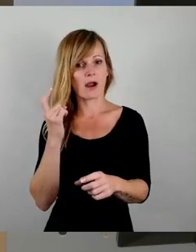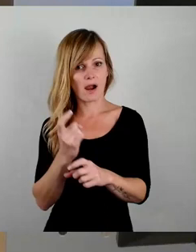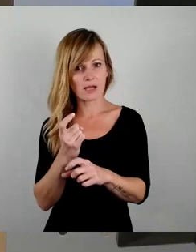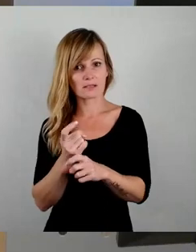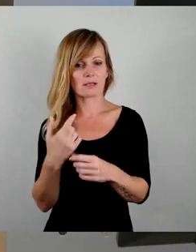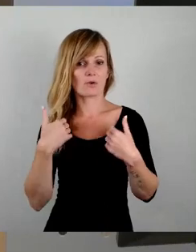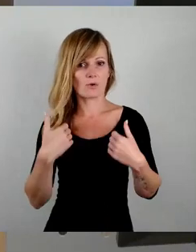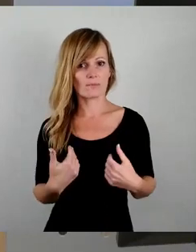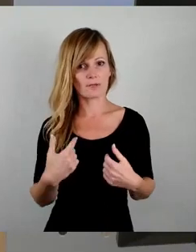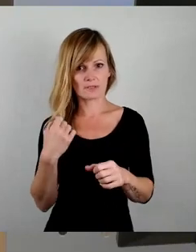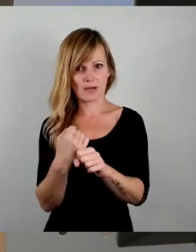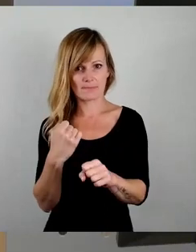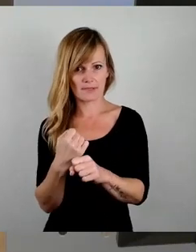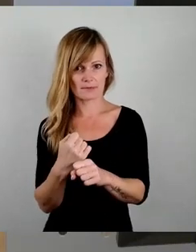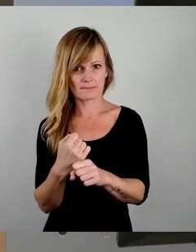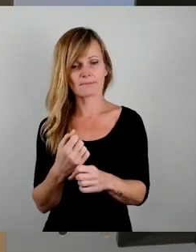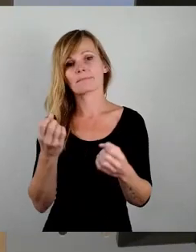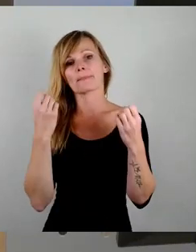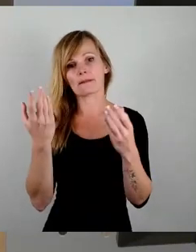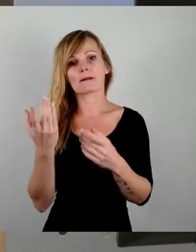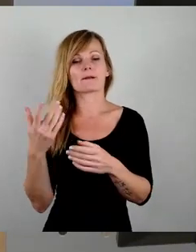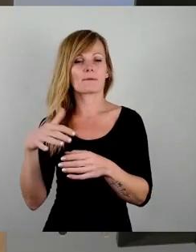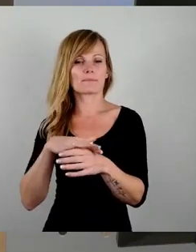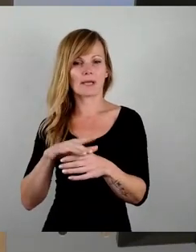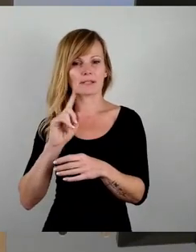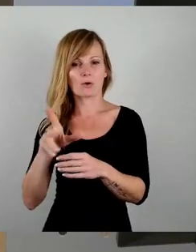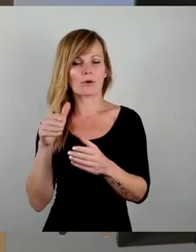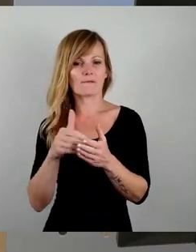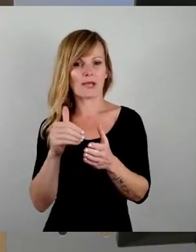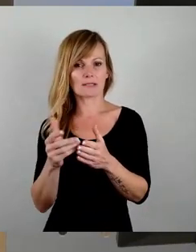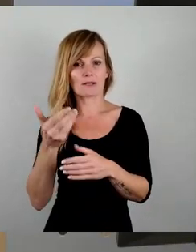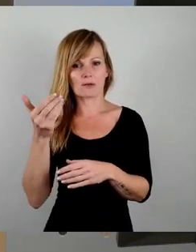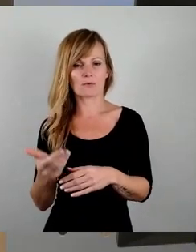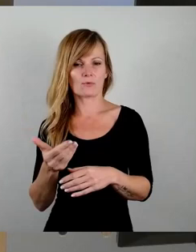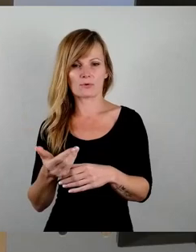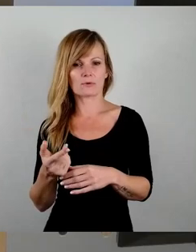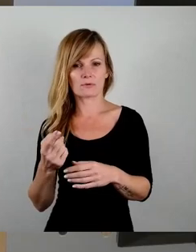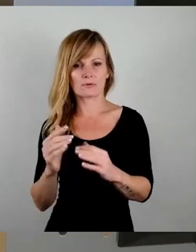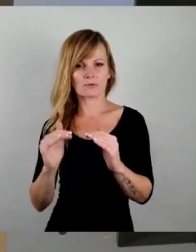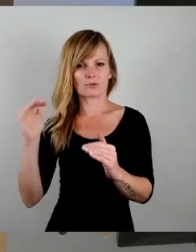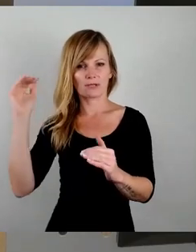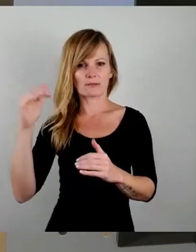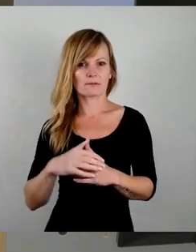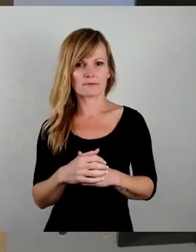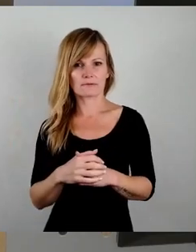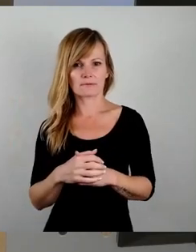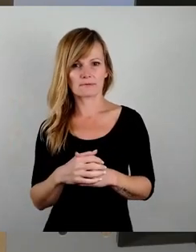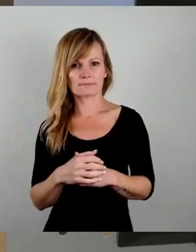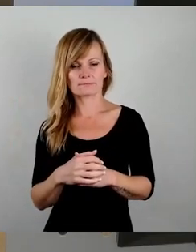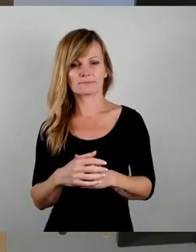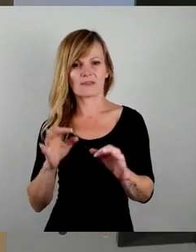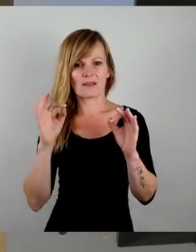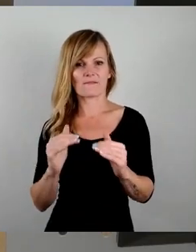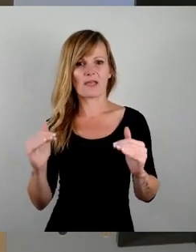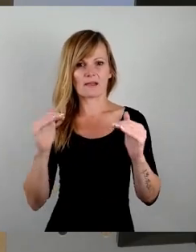Arbeit und natürlich sollen in dem Bereich auch weiterhin die Löhne steigen, denn eine faire tarifgerechte Bezahlung, nur